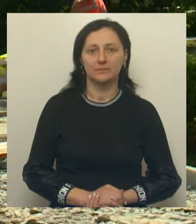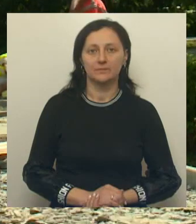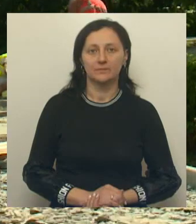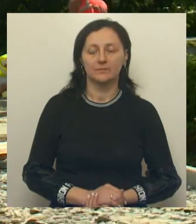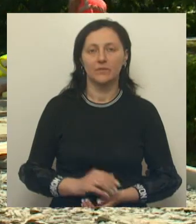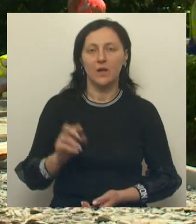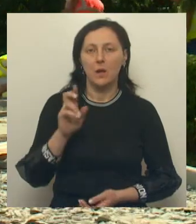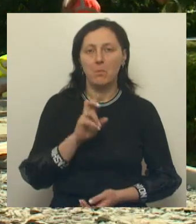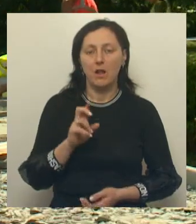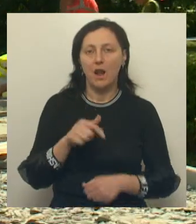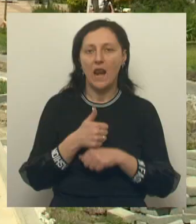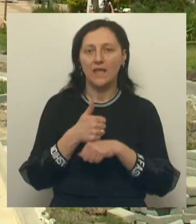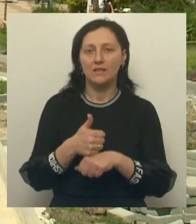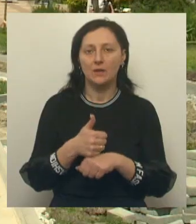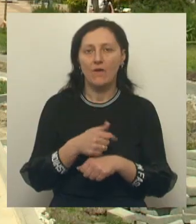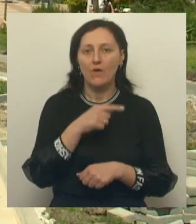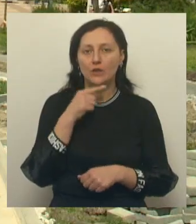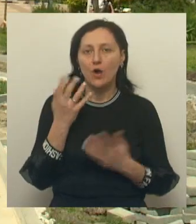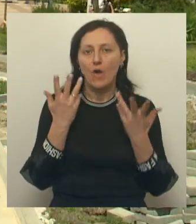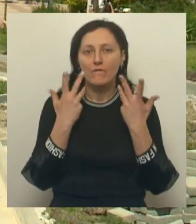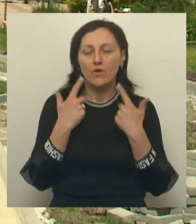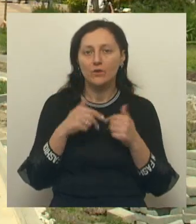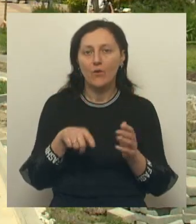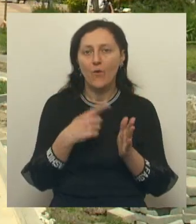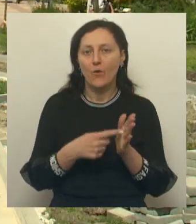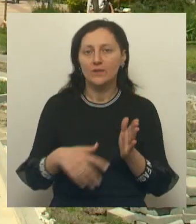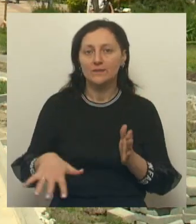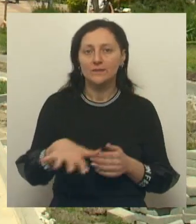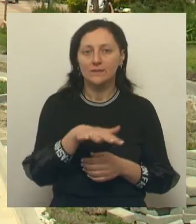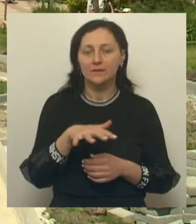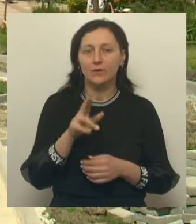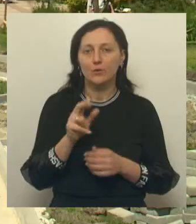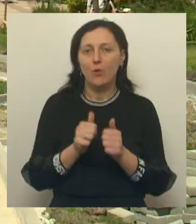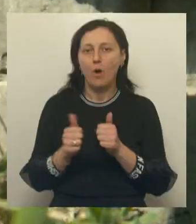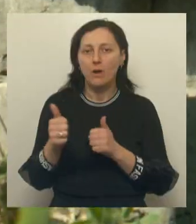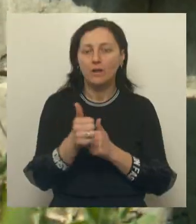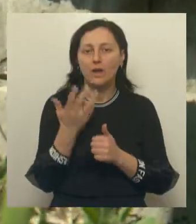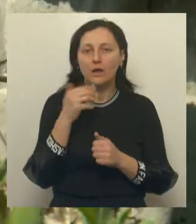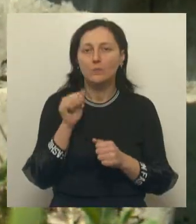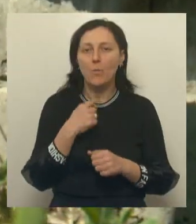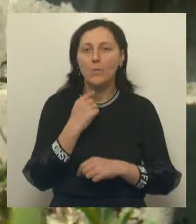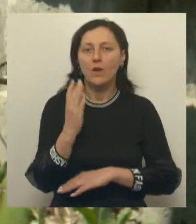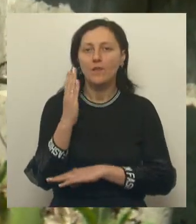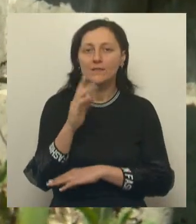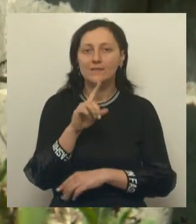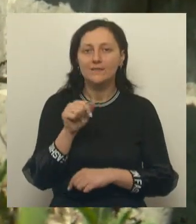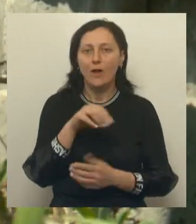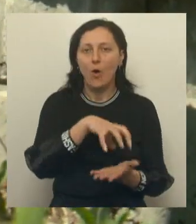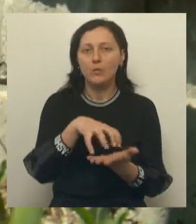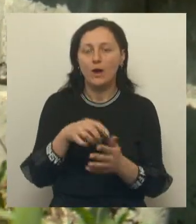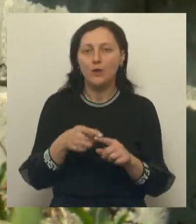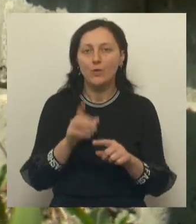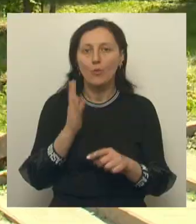Белгород один из лидеров России по комфортности городской среды. Кто нас обогнал и когда можно проголосовать за объекты, которые